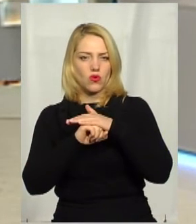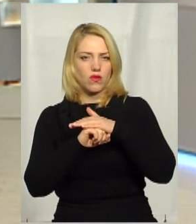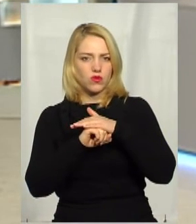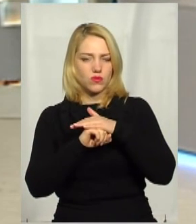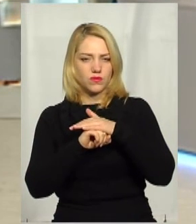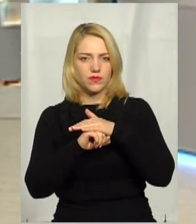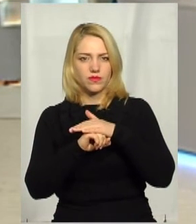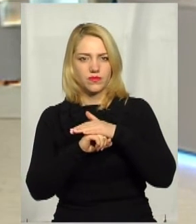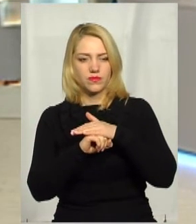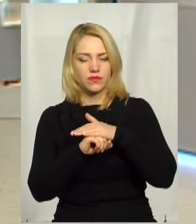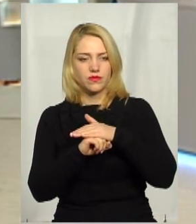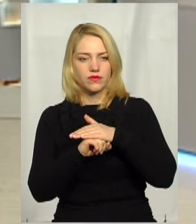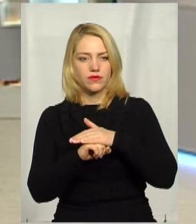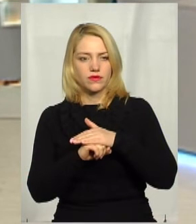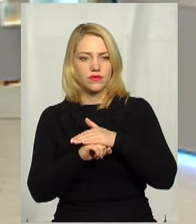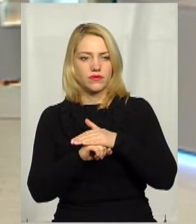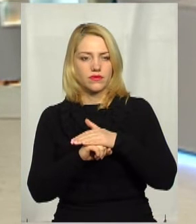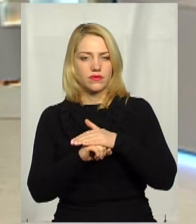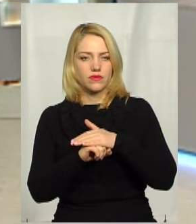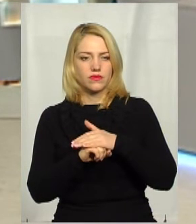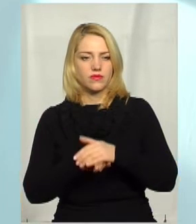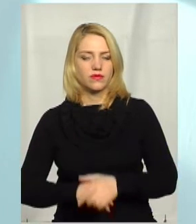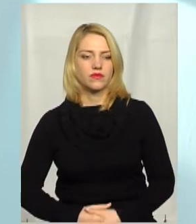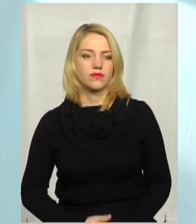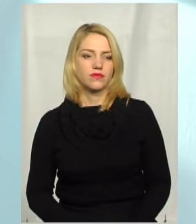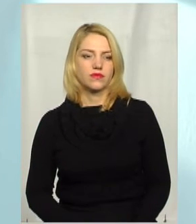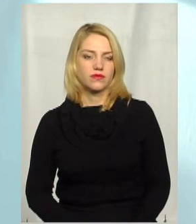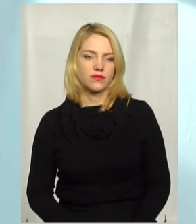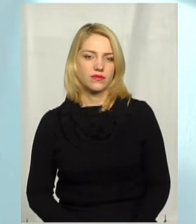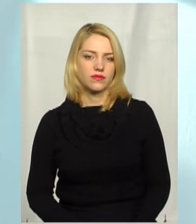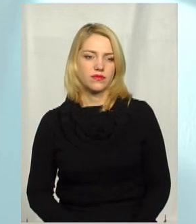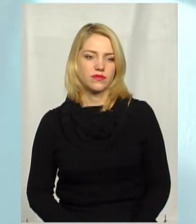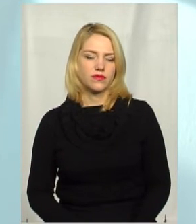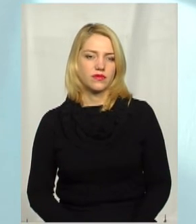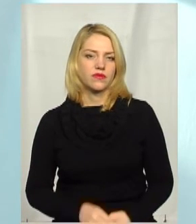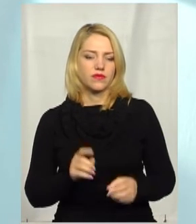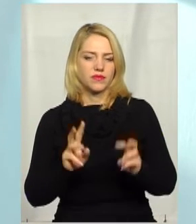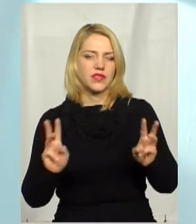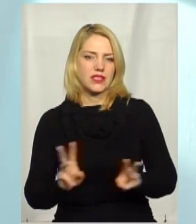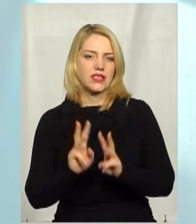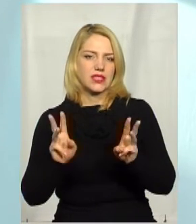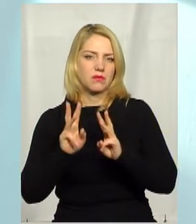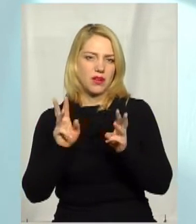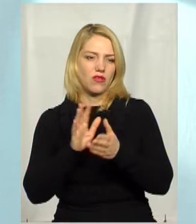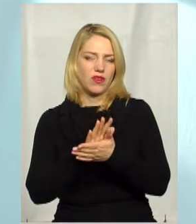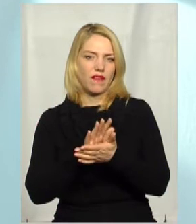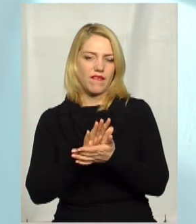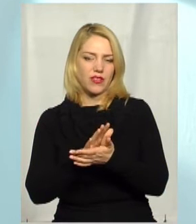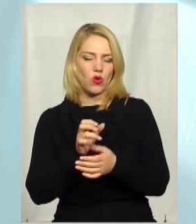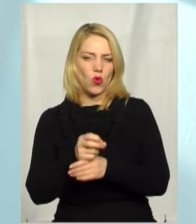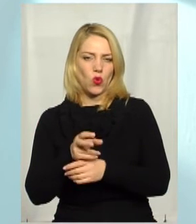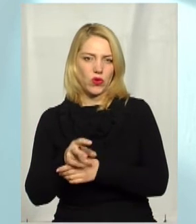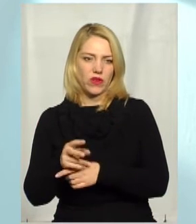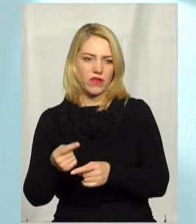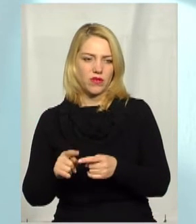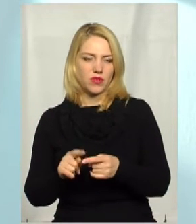покладено процес спалювання відходів без